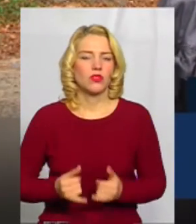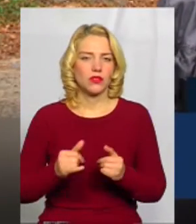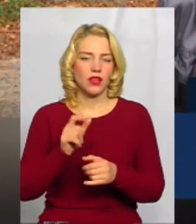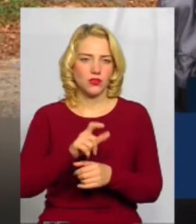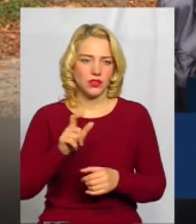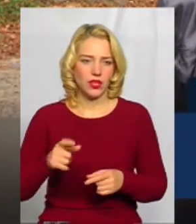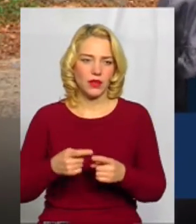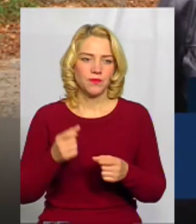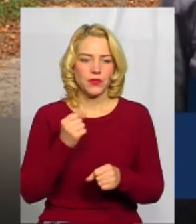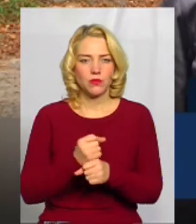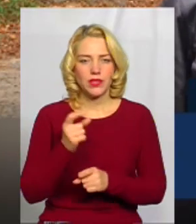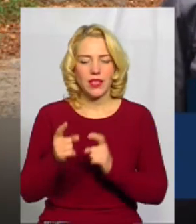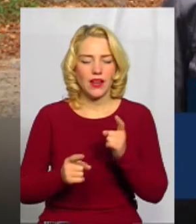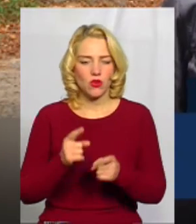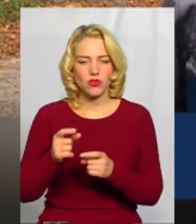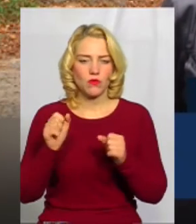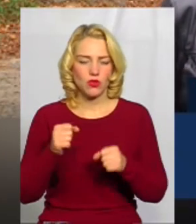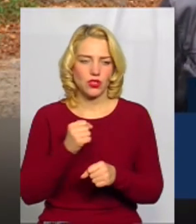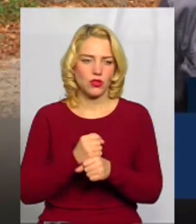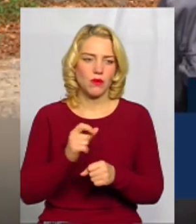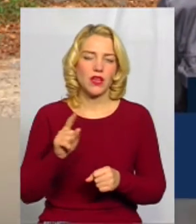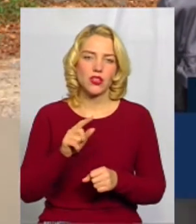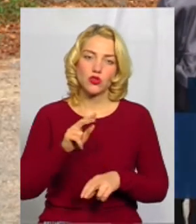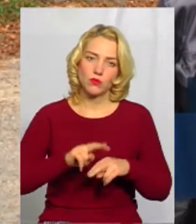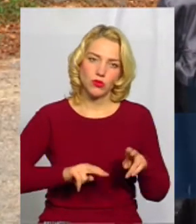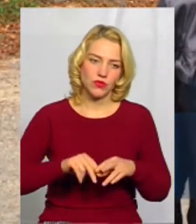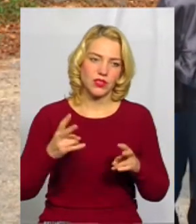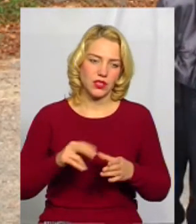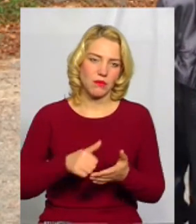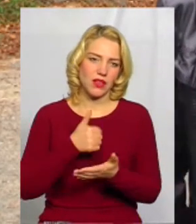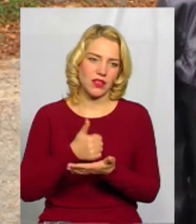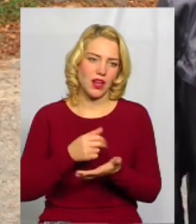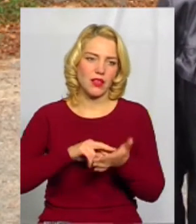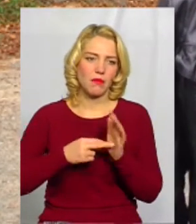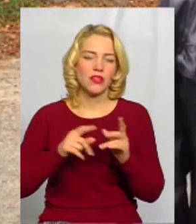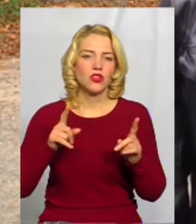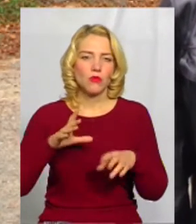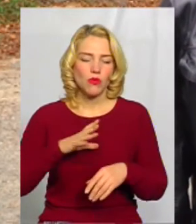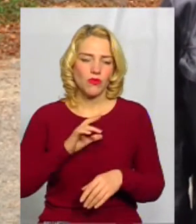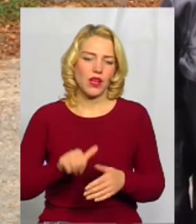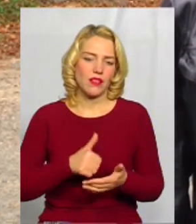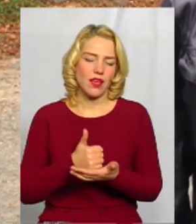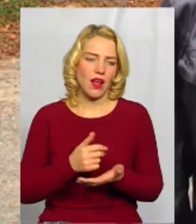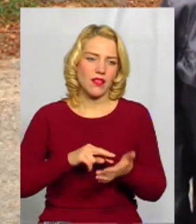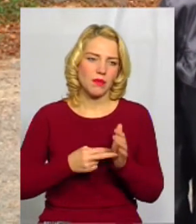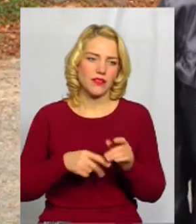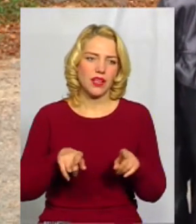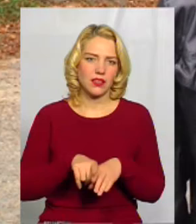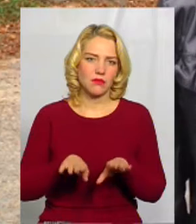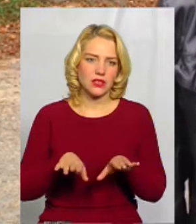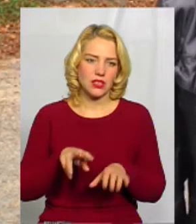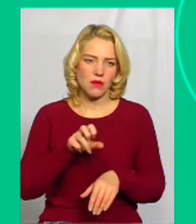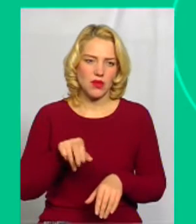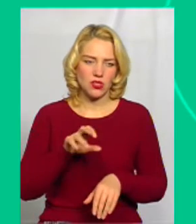реконструкцію можна робити, а що з капітальною будувати, треба генеральний план. А щоб був генеральний план, таке містечко, як Меджевич, повинно мати